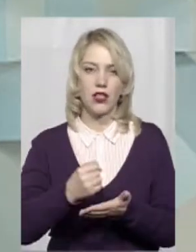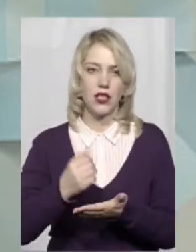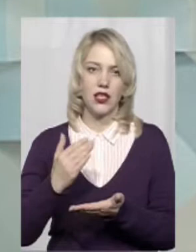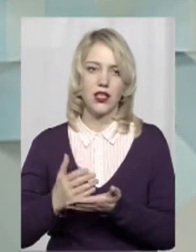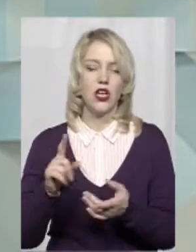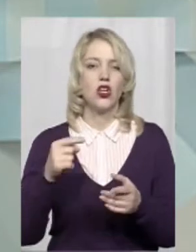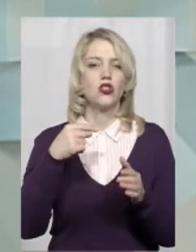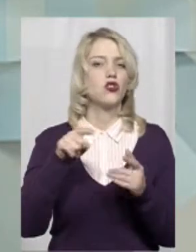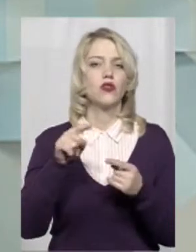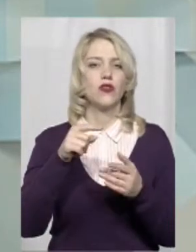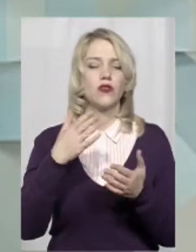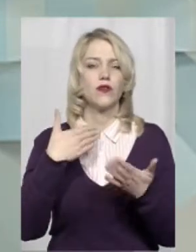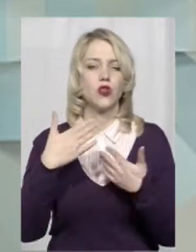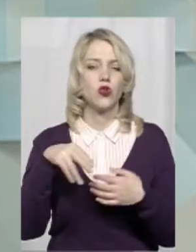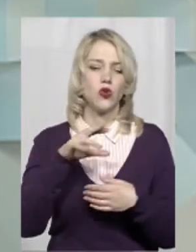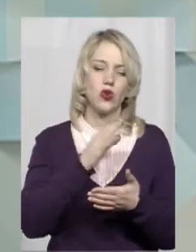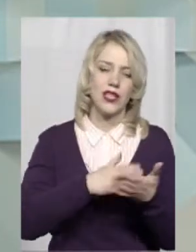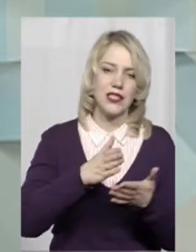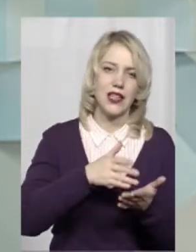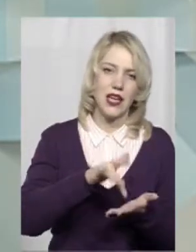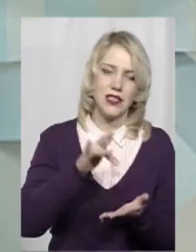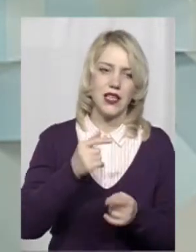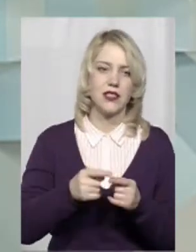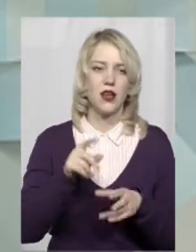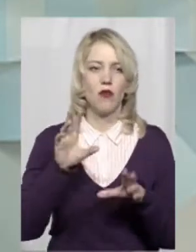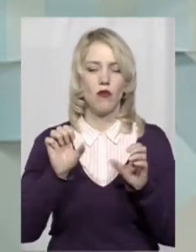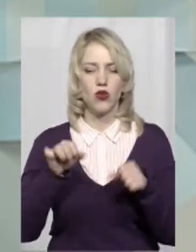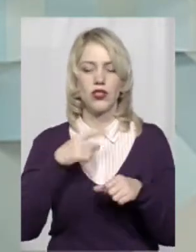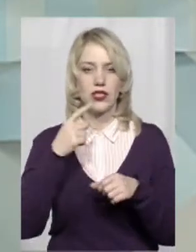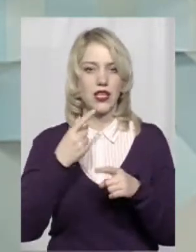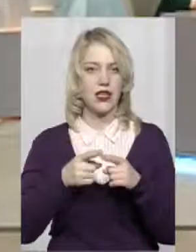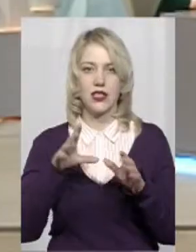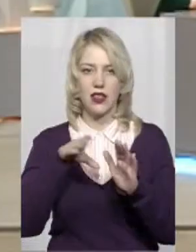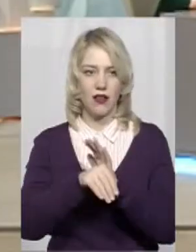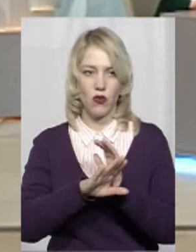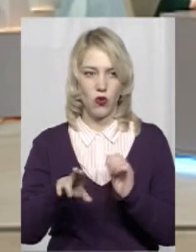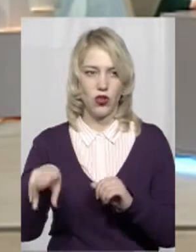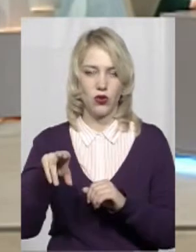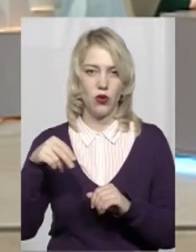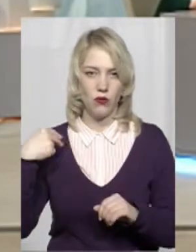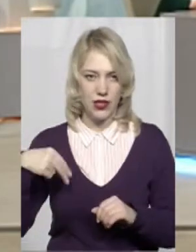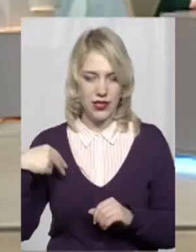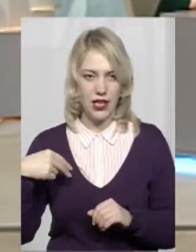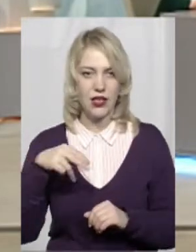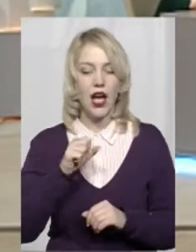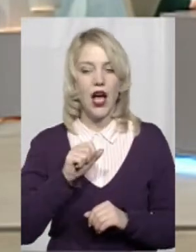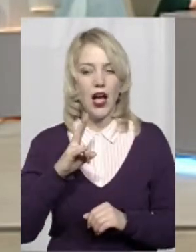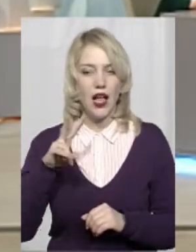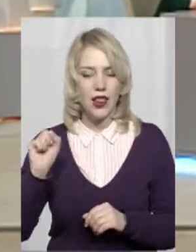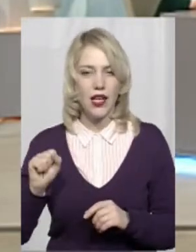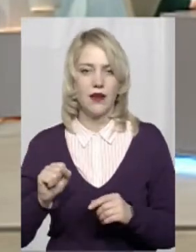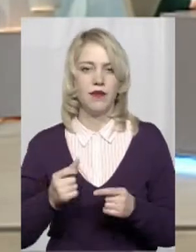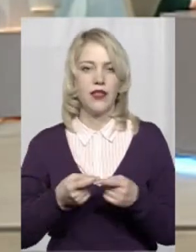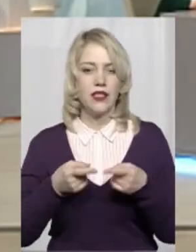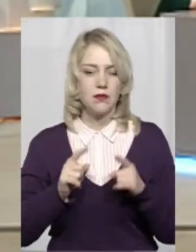децентралізації, що він планує робити. Можу сказати, що це не компетенція президента. Тут якраз хотілася це сказати. Але насправді нам